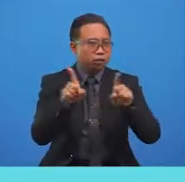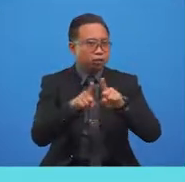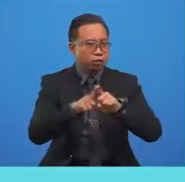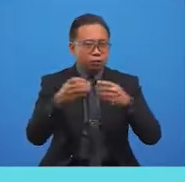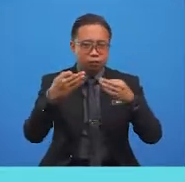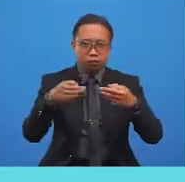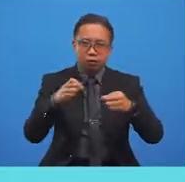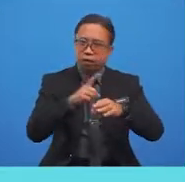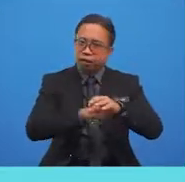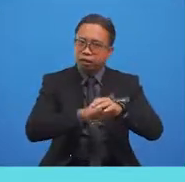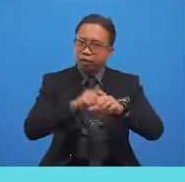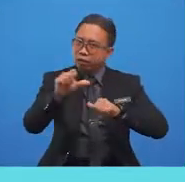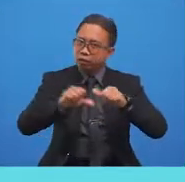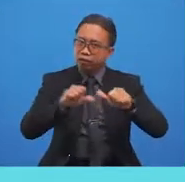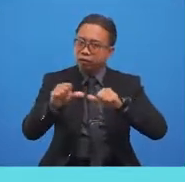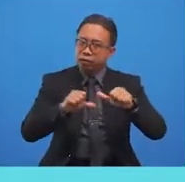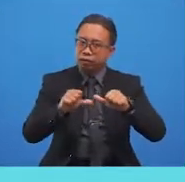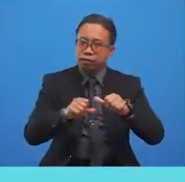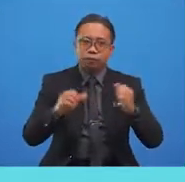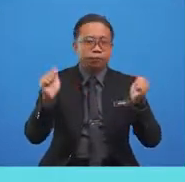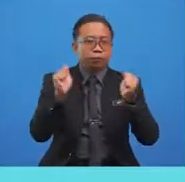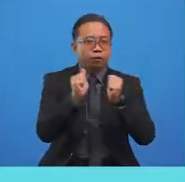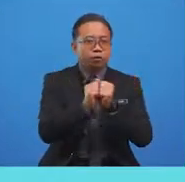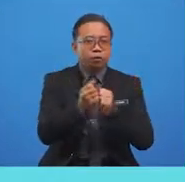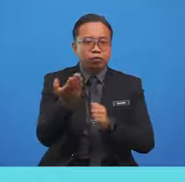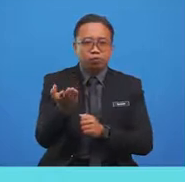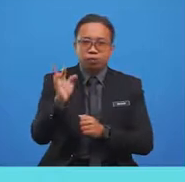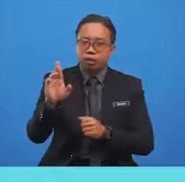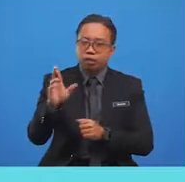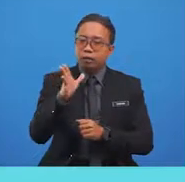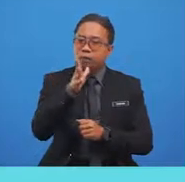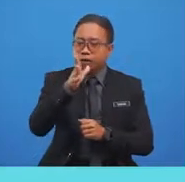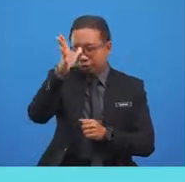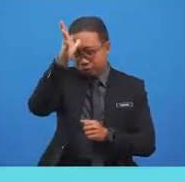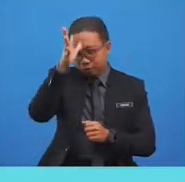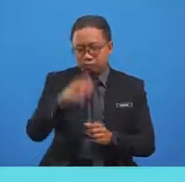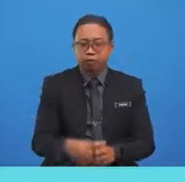the same free time activities with the parents.